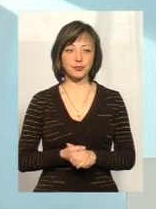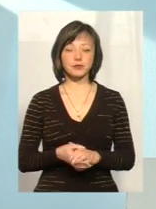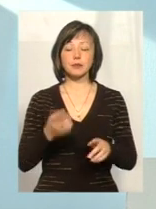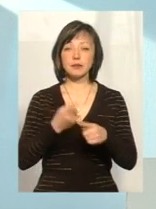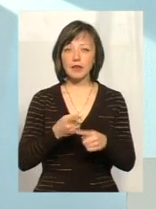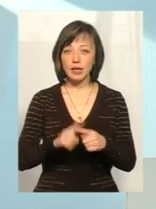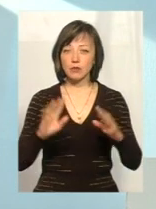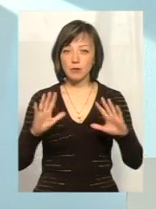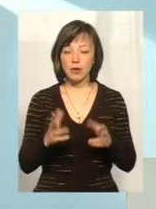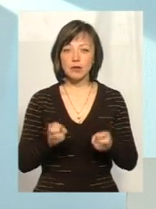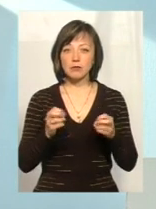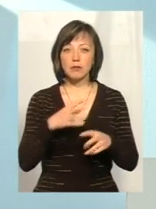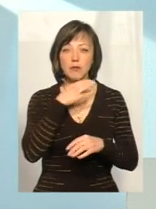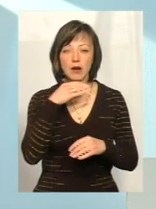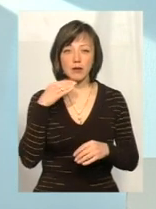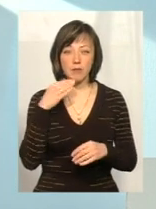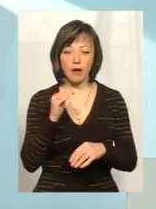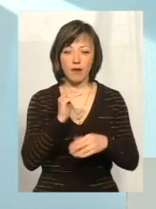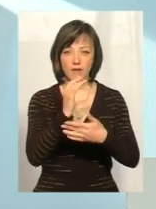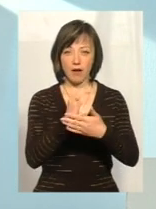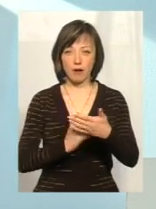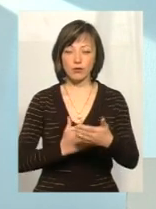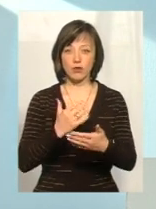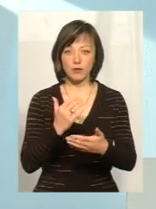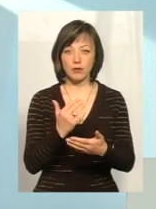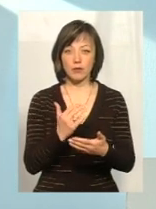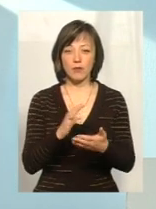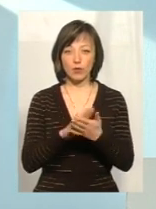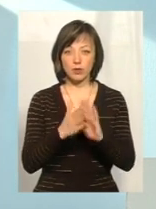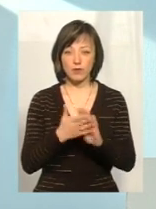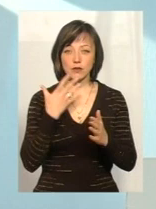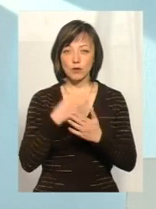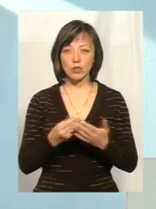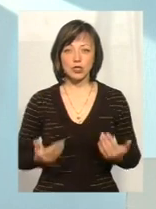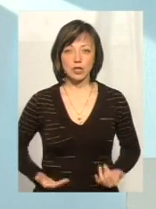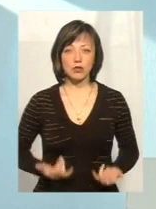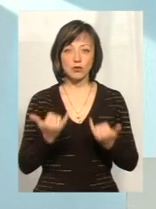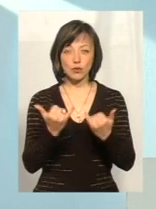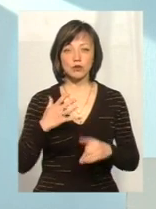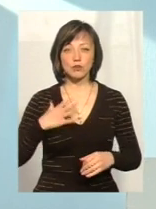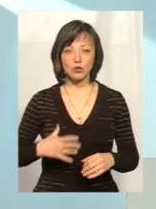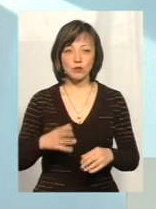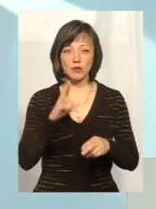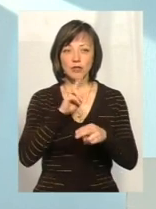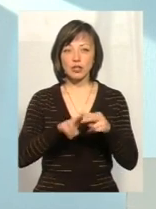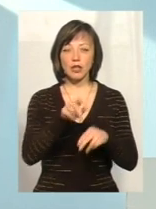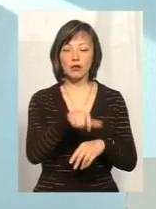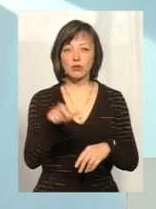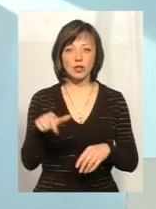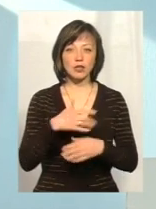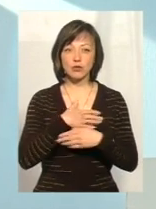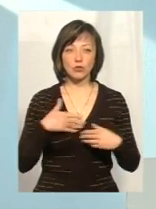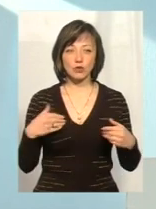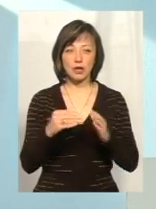даному випадку, ризикуючи багатьма факторами в своєму житті, ти зараз на сьогодні змушений будеш втрачати людей, які не